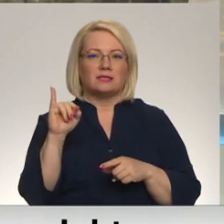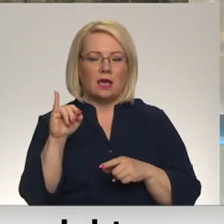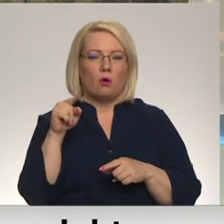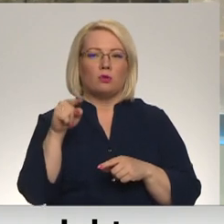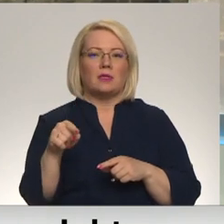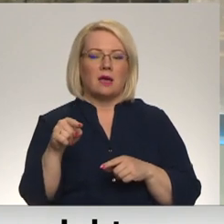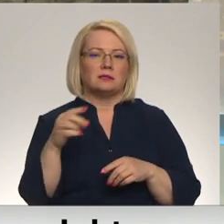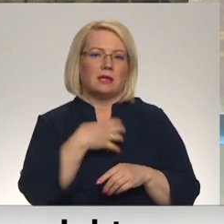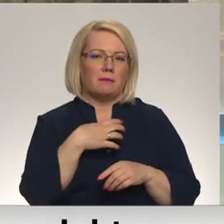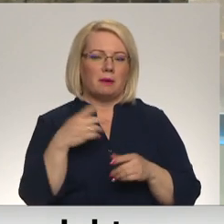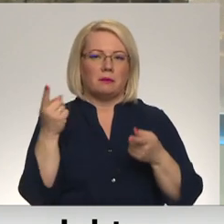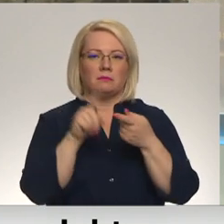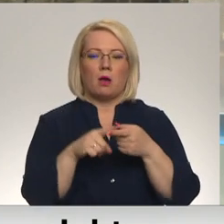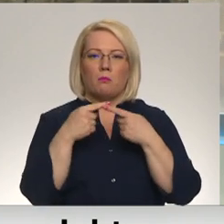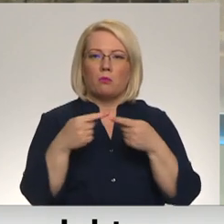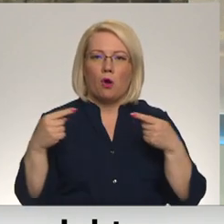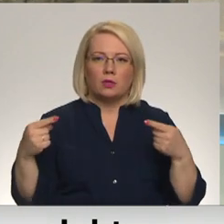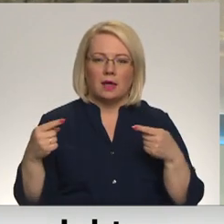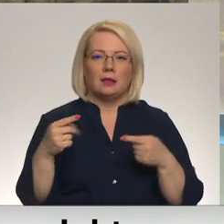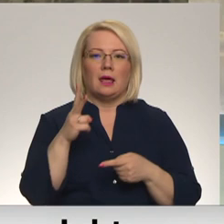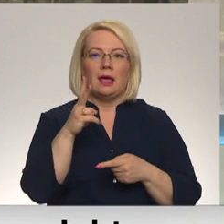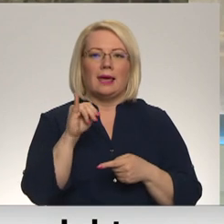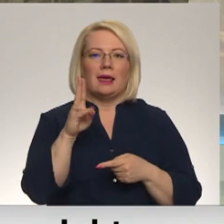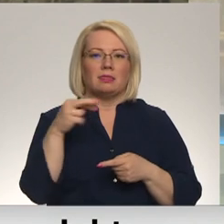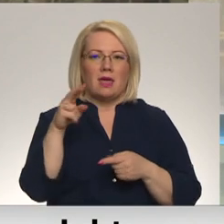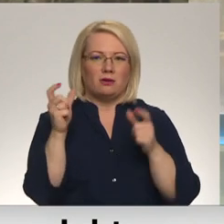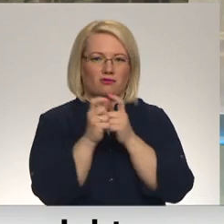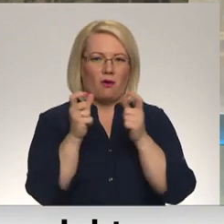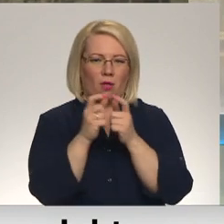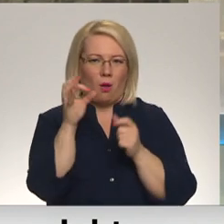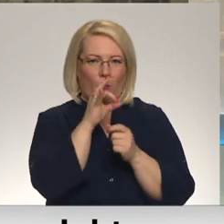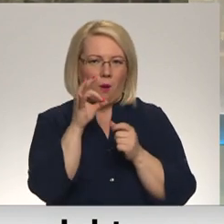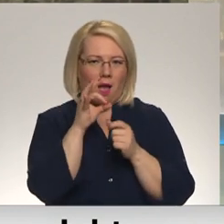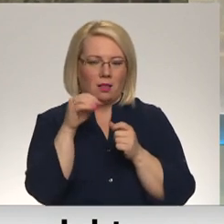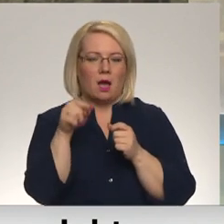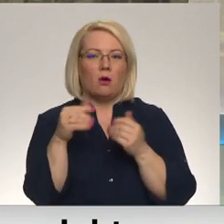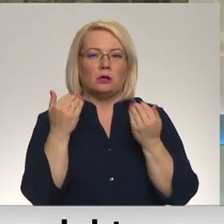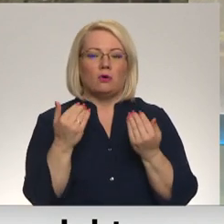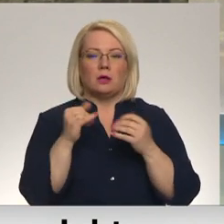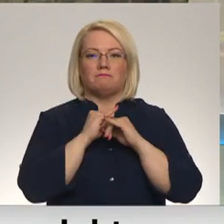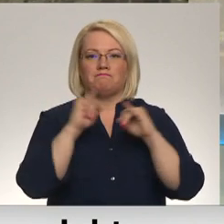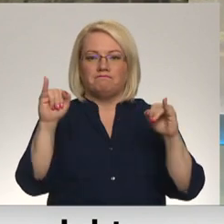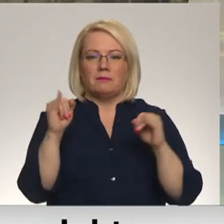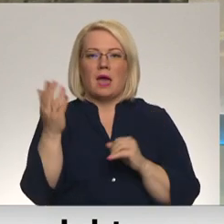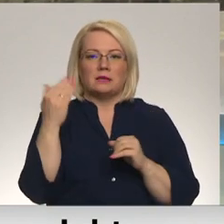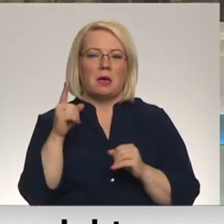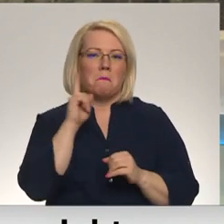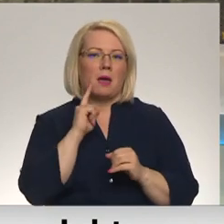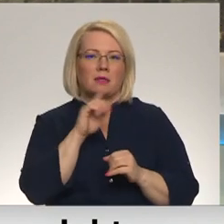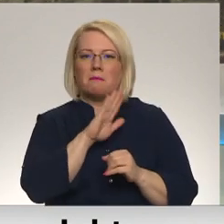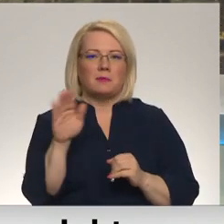uzlēsmojums saistīts ar produktiem Kinder Surprise. Pārtiks un veterinārais dienas šodien izplatīja saicinājumu pagaidām